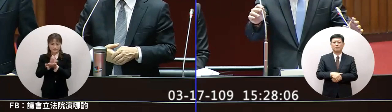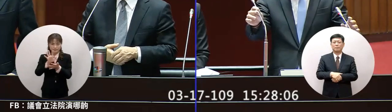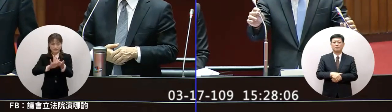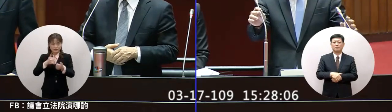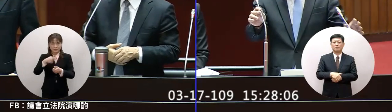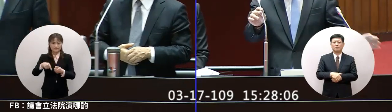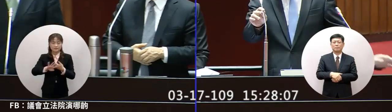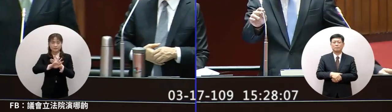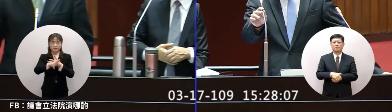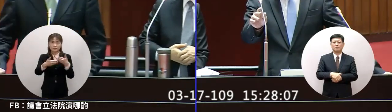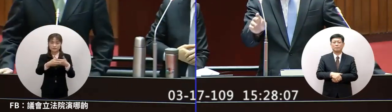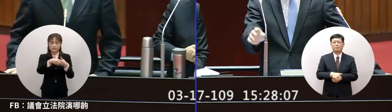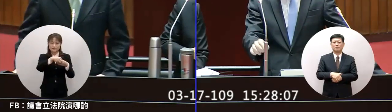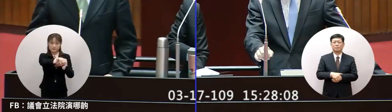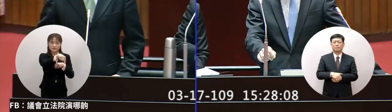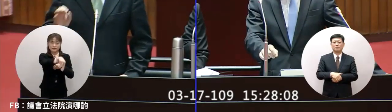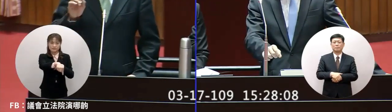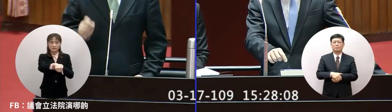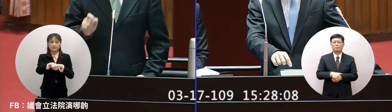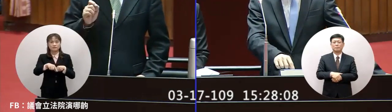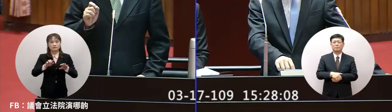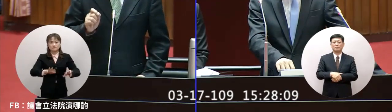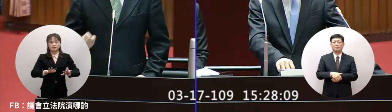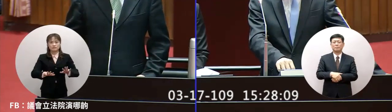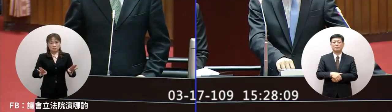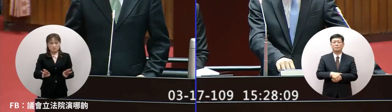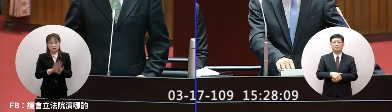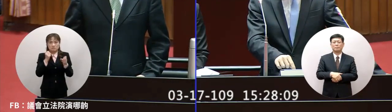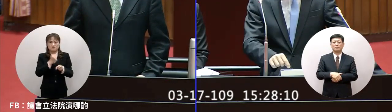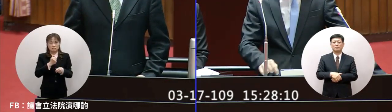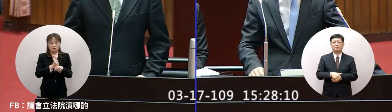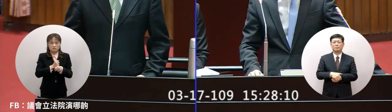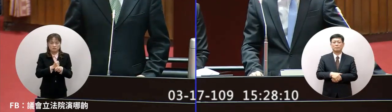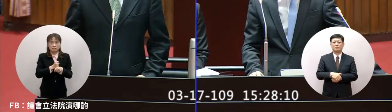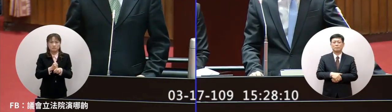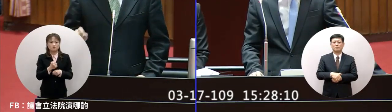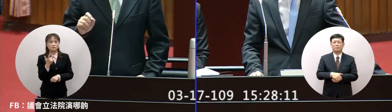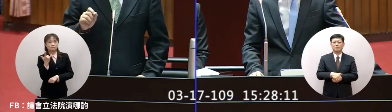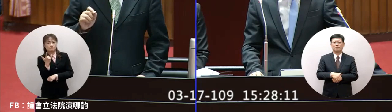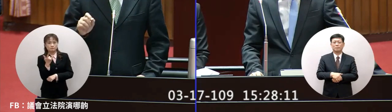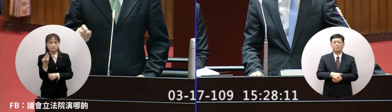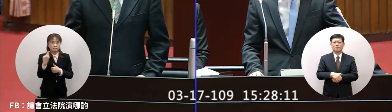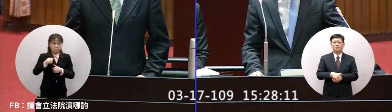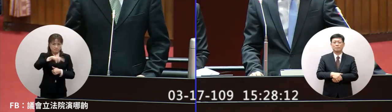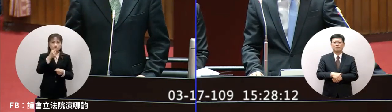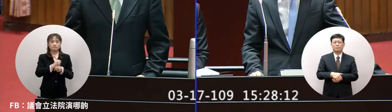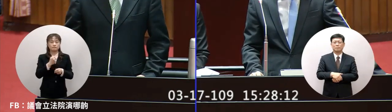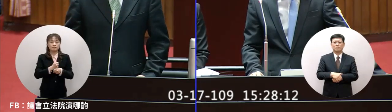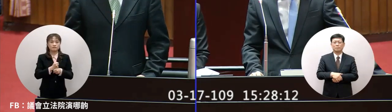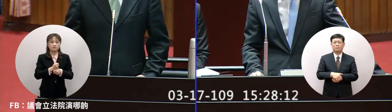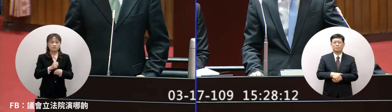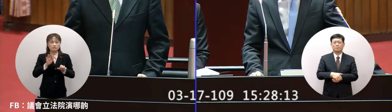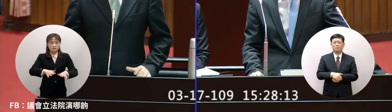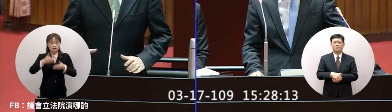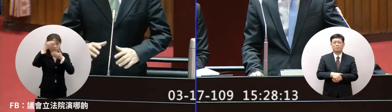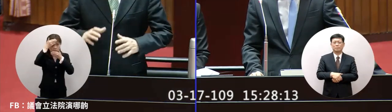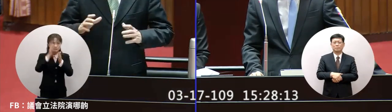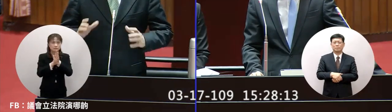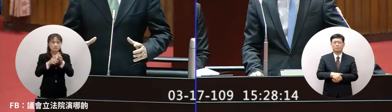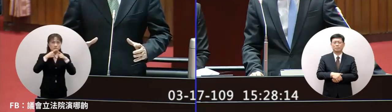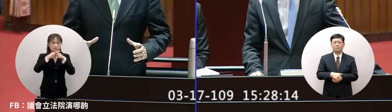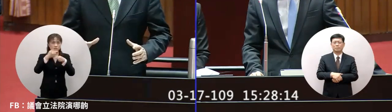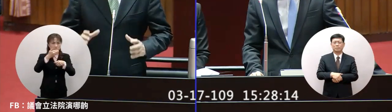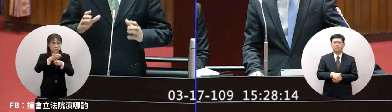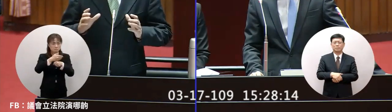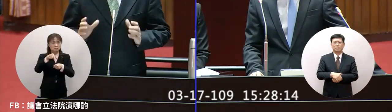我們的外館已經全體總共遠了而且隨時都在待命那現在涉及到摩洛哥或者是秘魯的部分因為